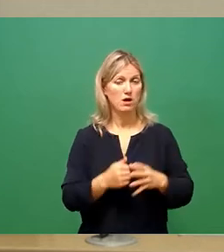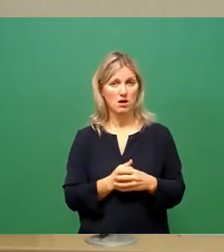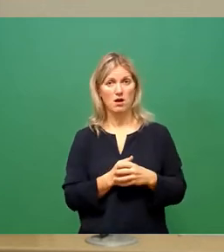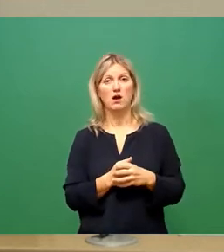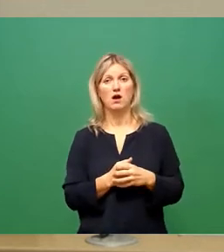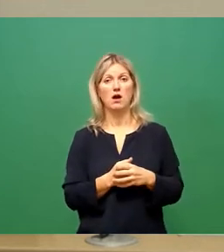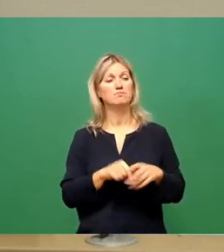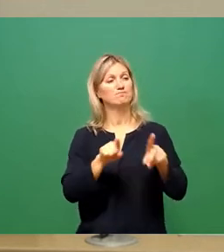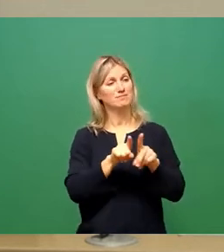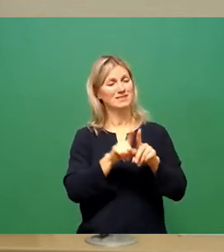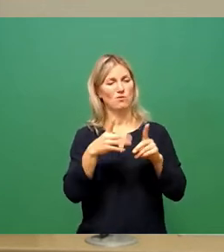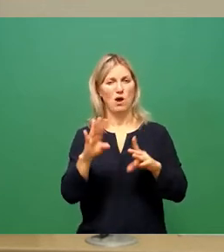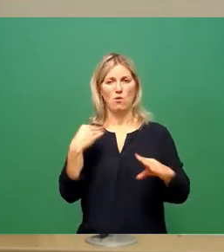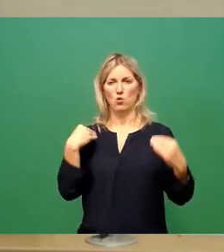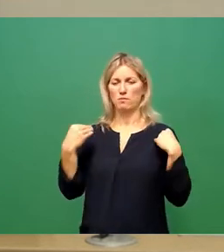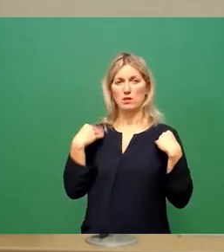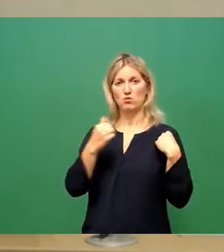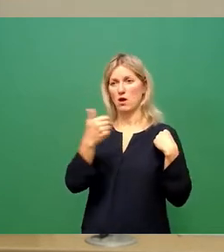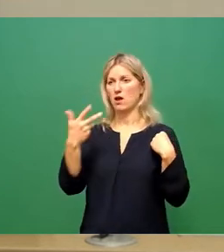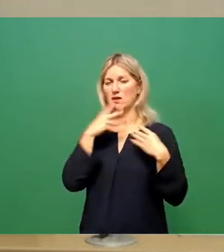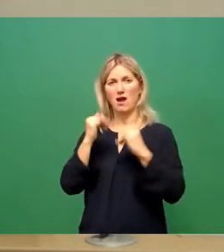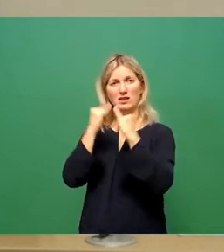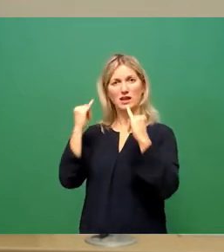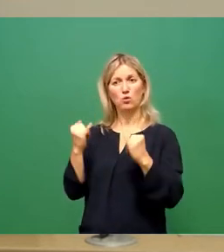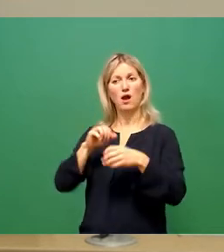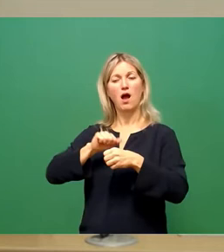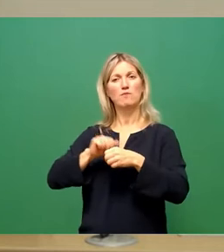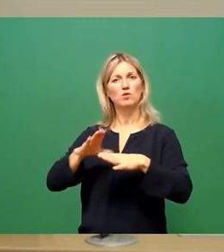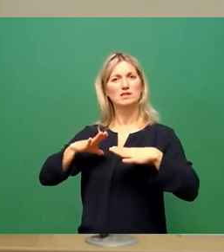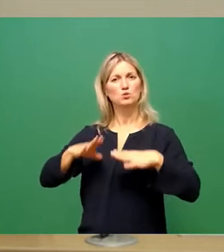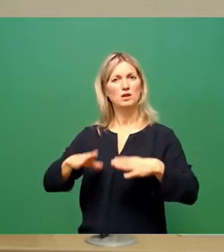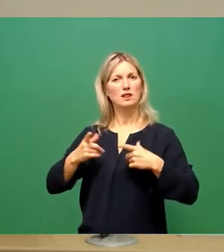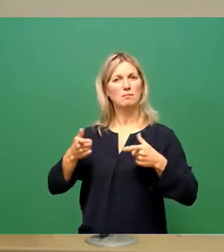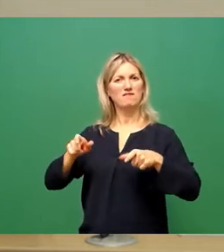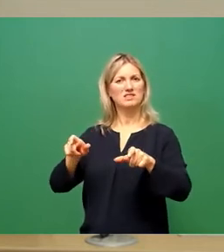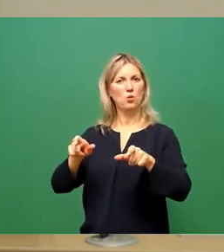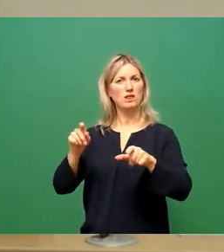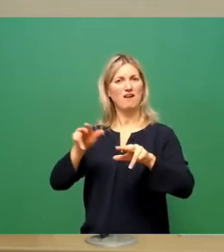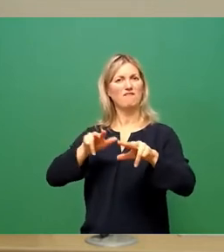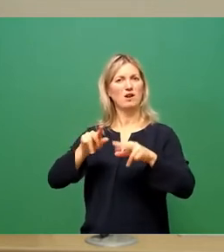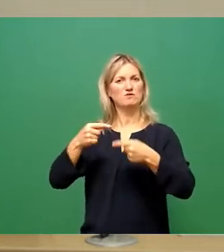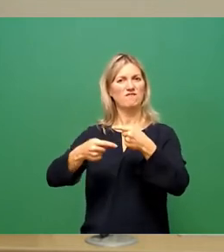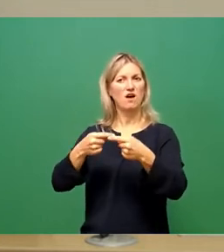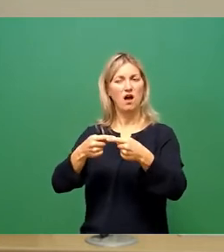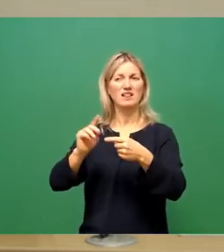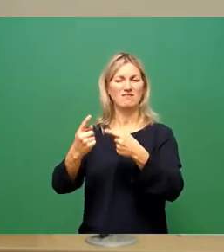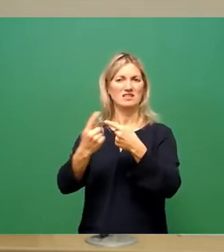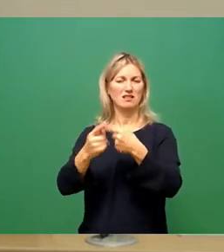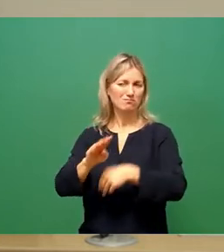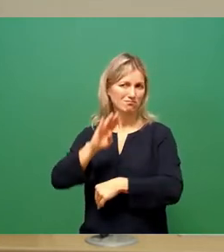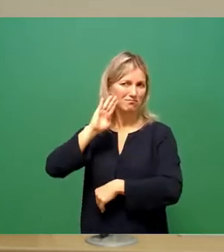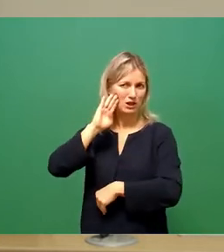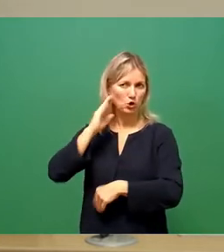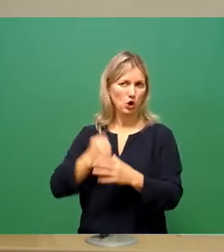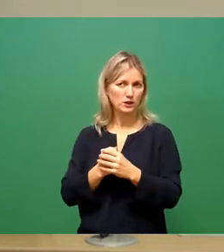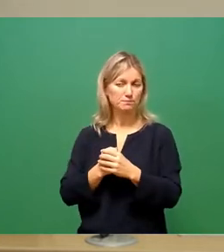Rückmeldungen in den Einrichtungen, die durch das Amt für Gesundheit und Prävention im Verwaltungsverfahren angehört wurden. Gegenstand der Anhörung